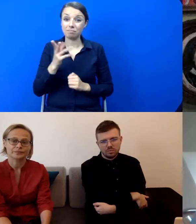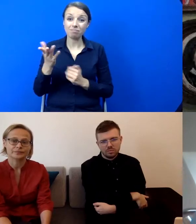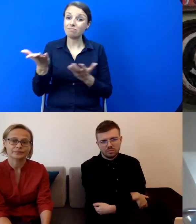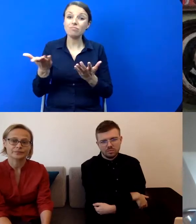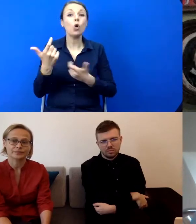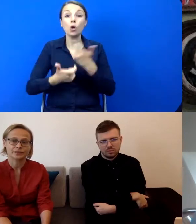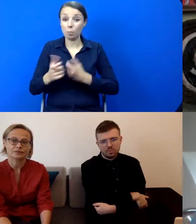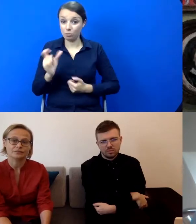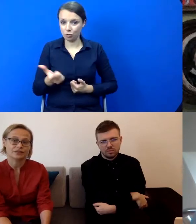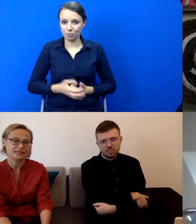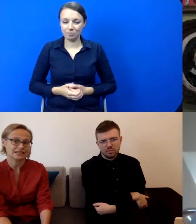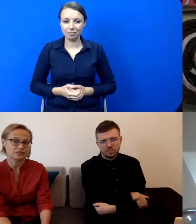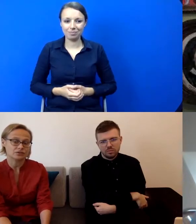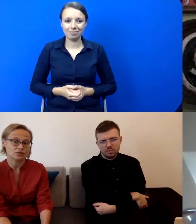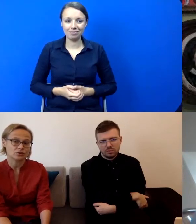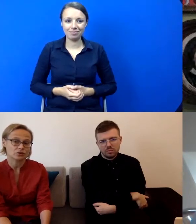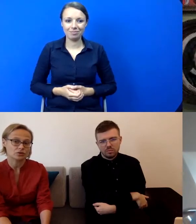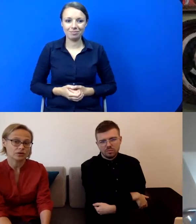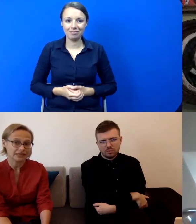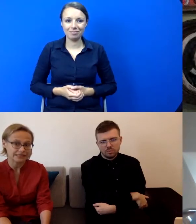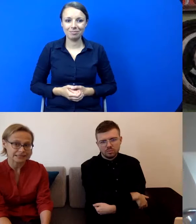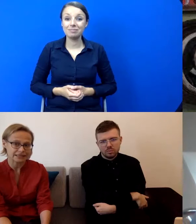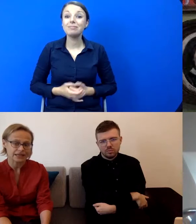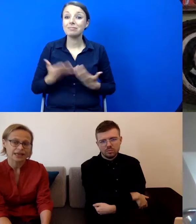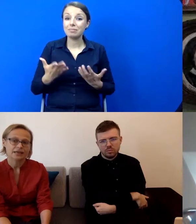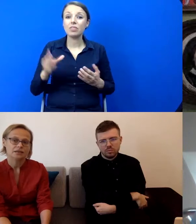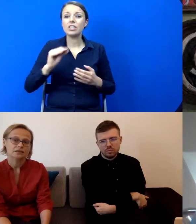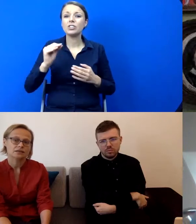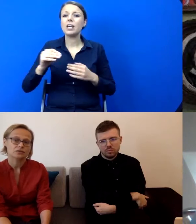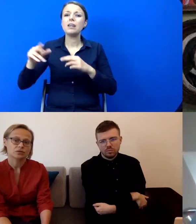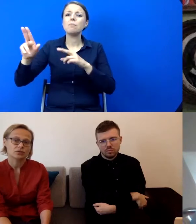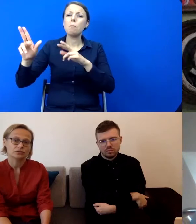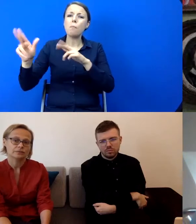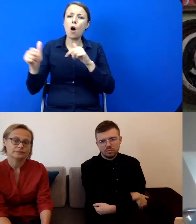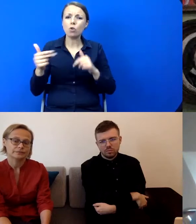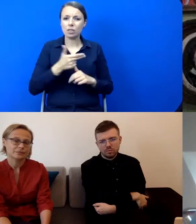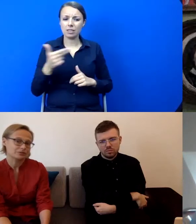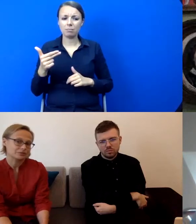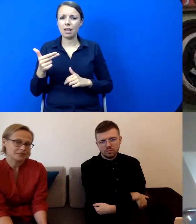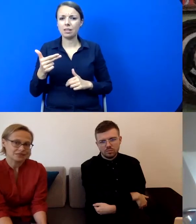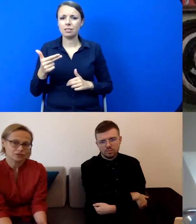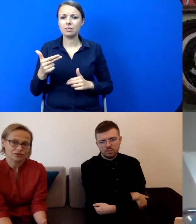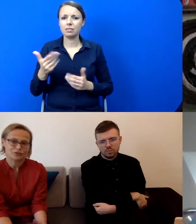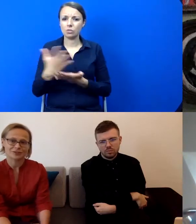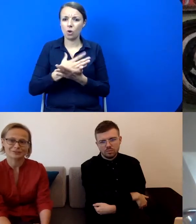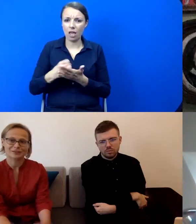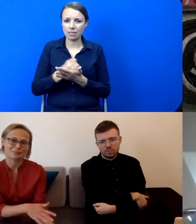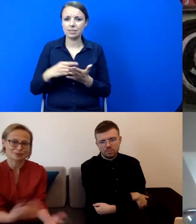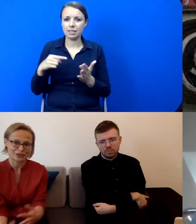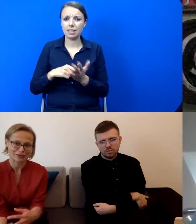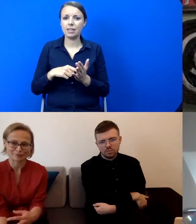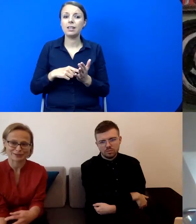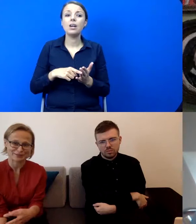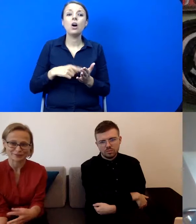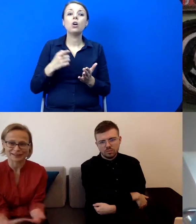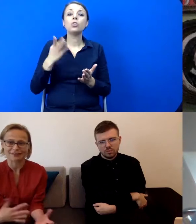wracając do kolekcji, to niezależnie od tego, że jest bądź